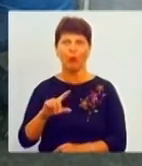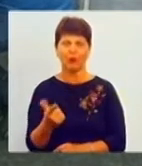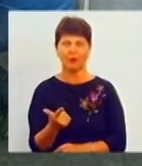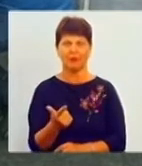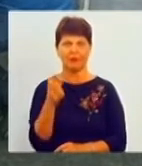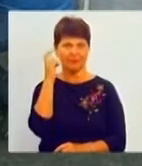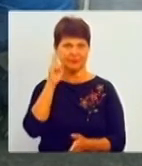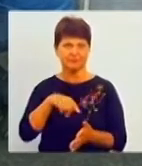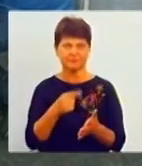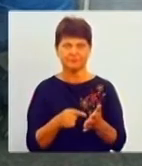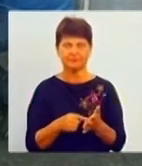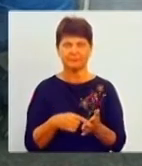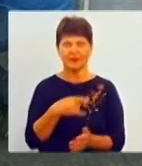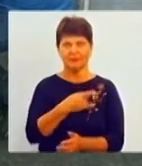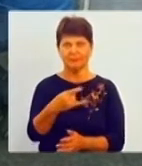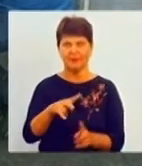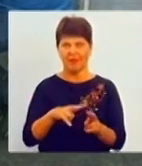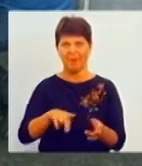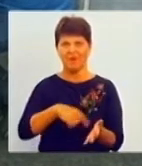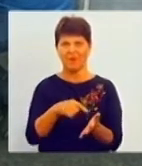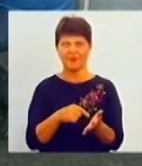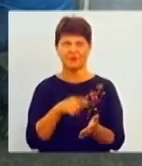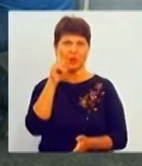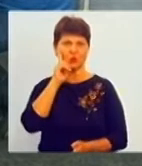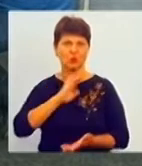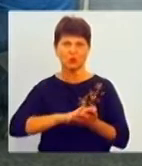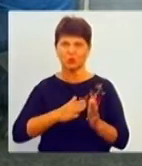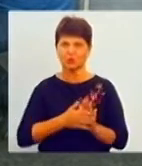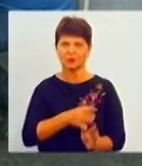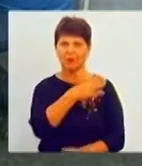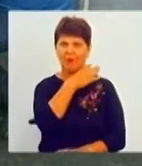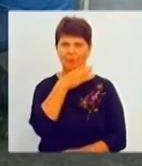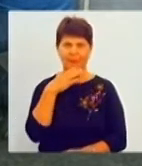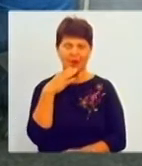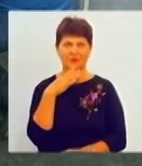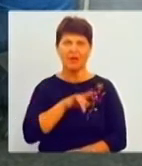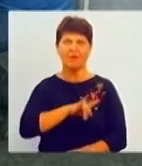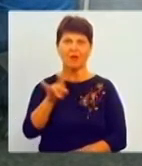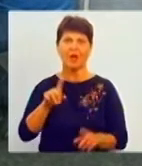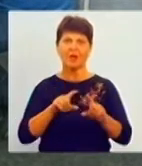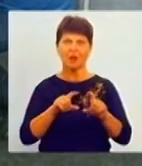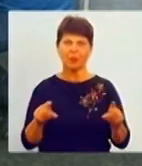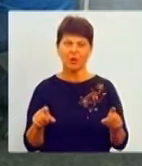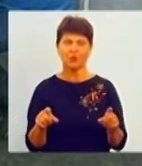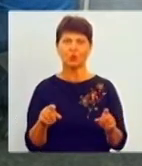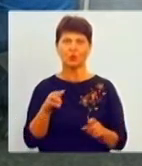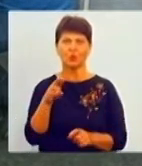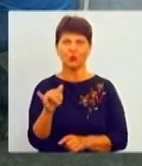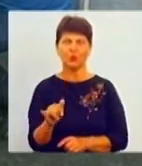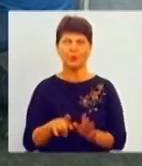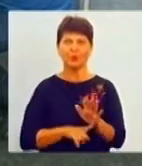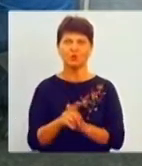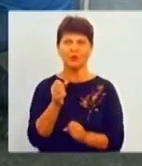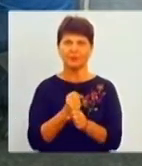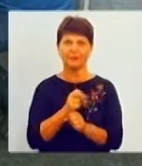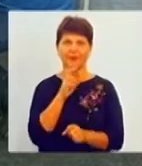парковці в місті. Тому зручностей маса. До речі, в аеропорту почало працювати кав